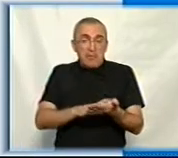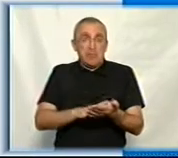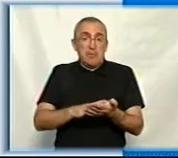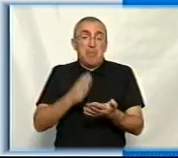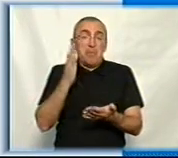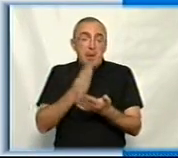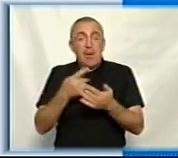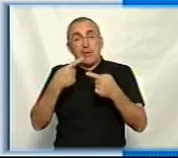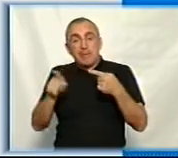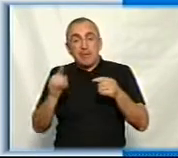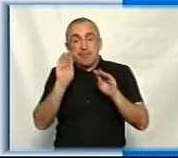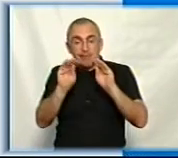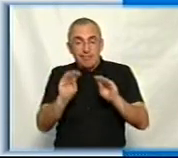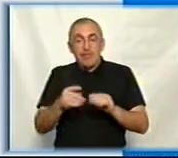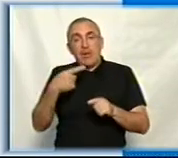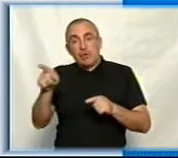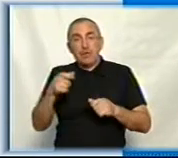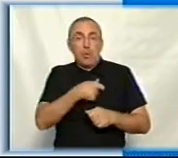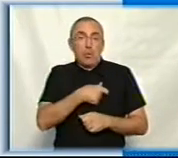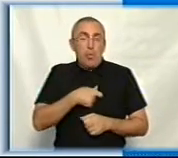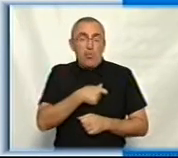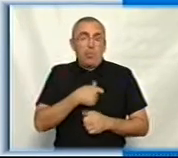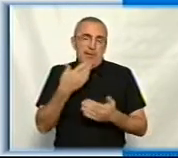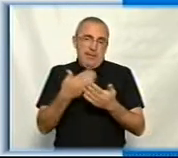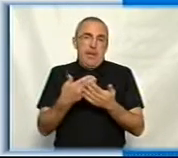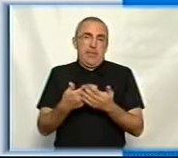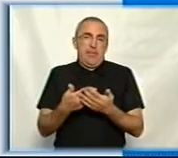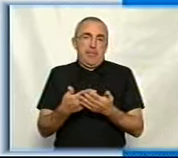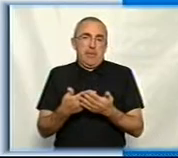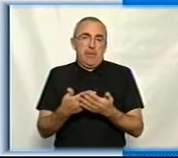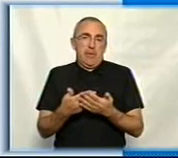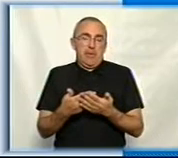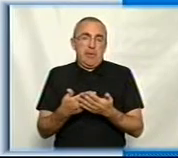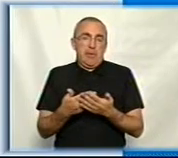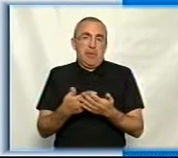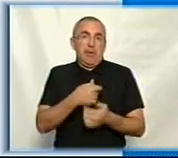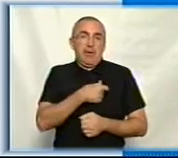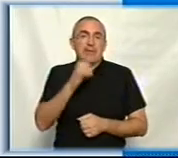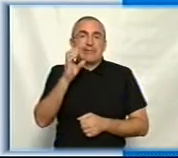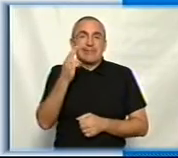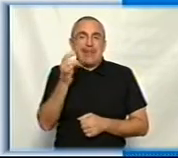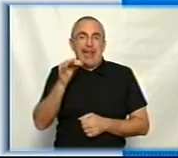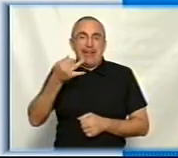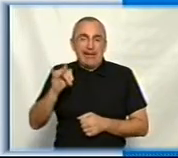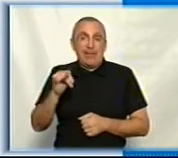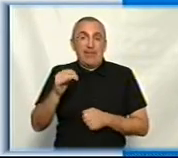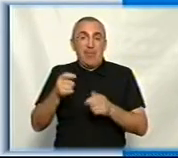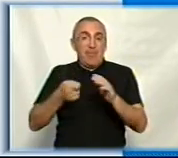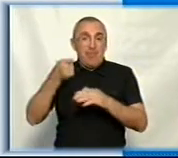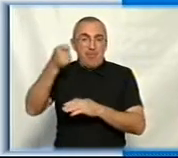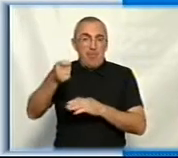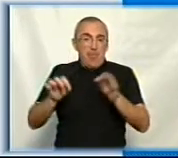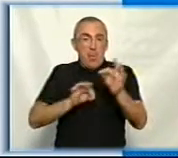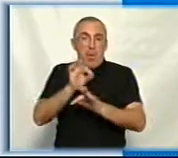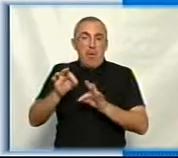маємо інші дані по інших депутатах. Для прикладу, депутат Церті, який виносив цю постанову, проєкт